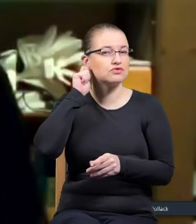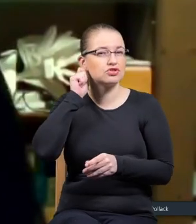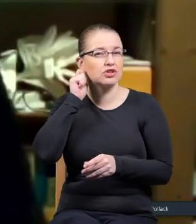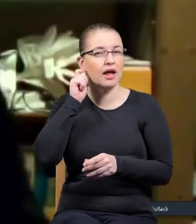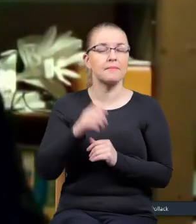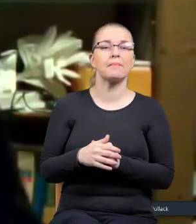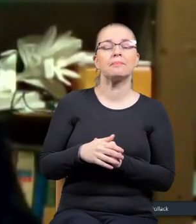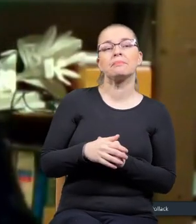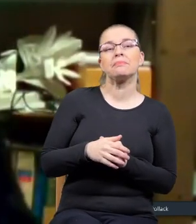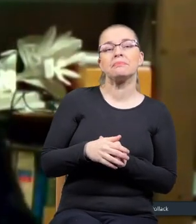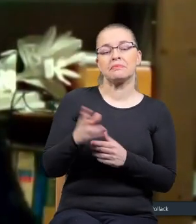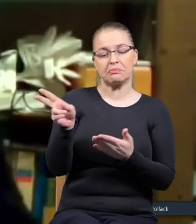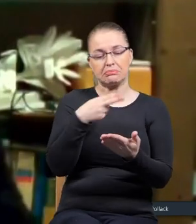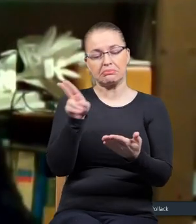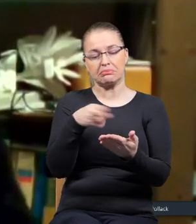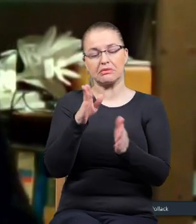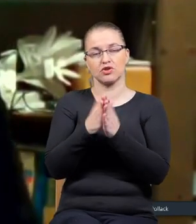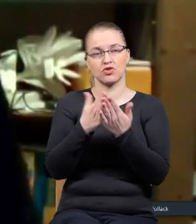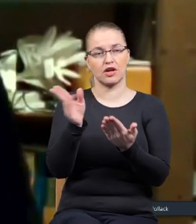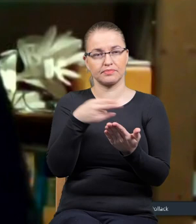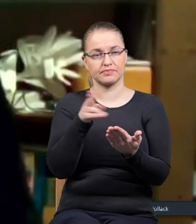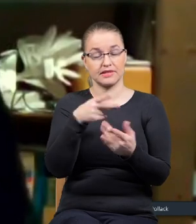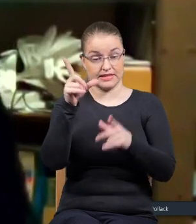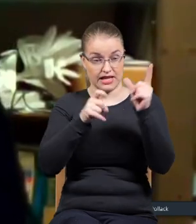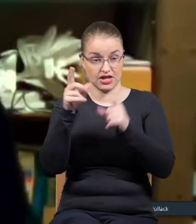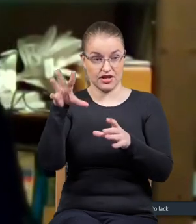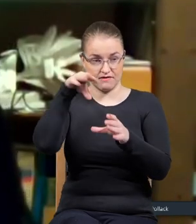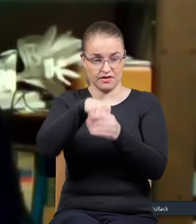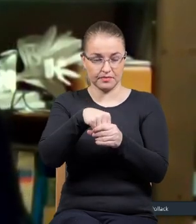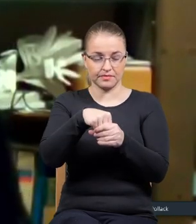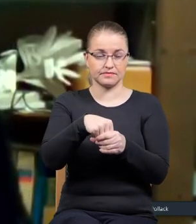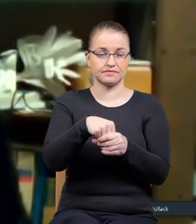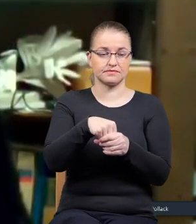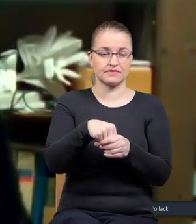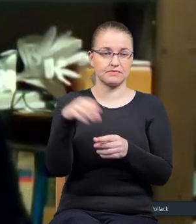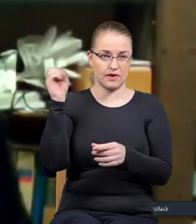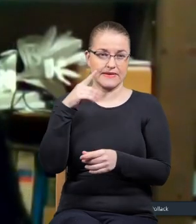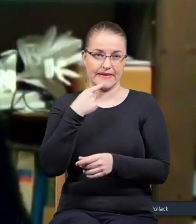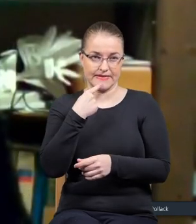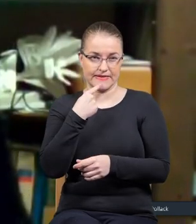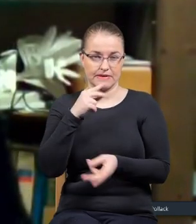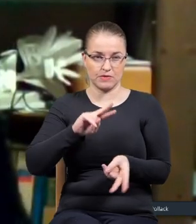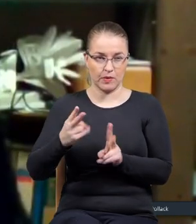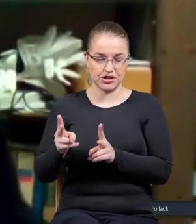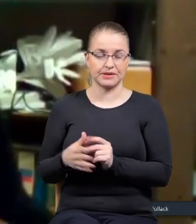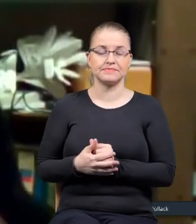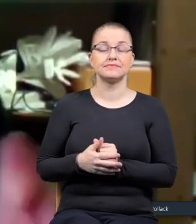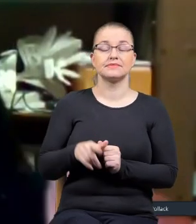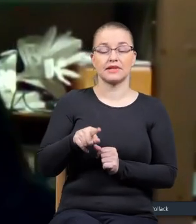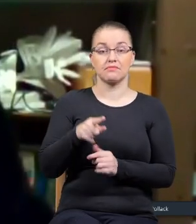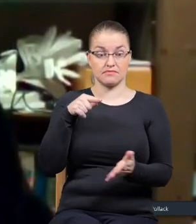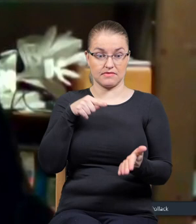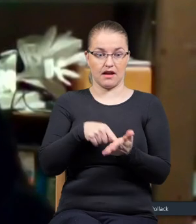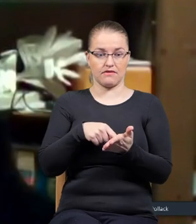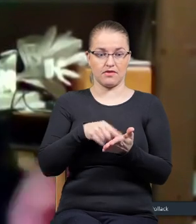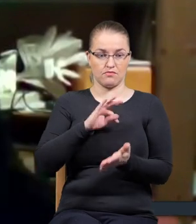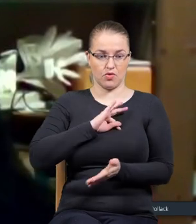ogląda tą książkę, właśnie tam są zdjęcia, hiszpańskie, w przykładzie hiszpańskim. I tam trafi